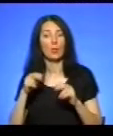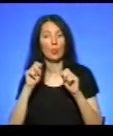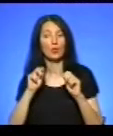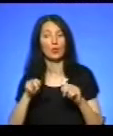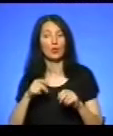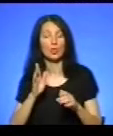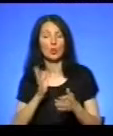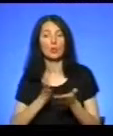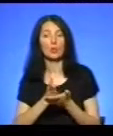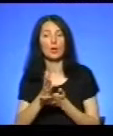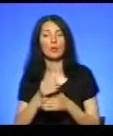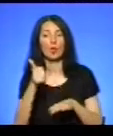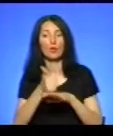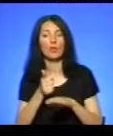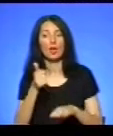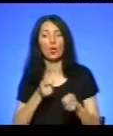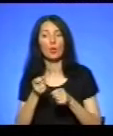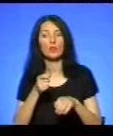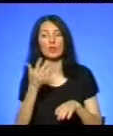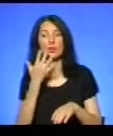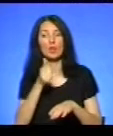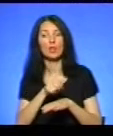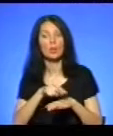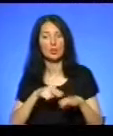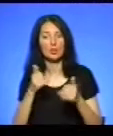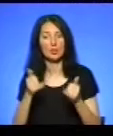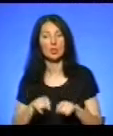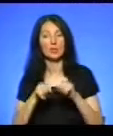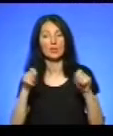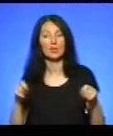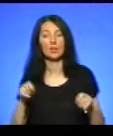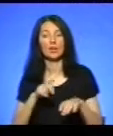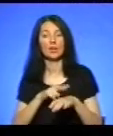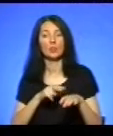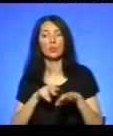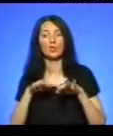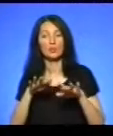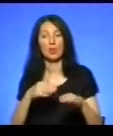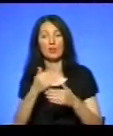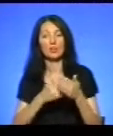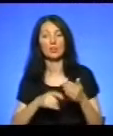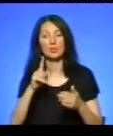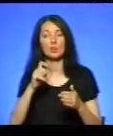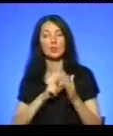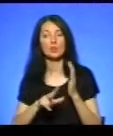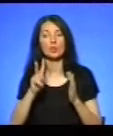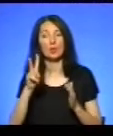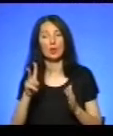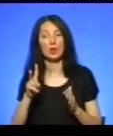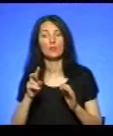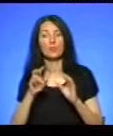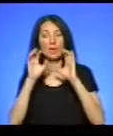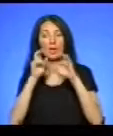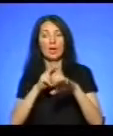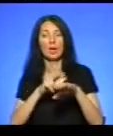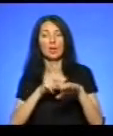управління Національної поліції. На даний час відкрито кримінальне провадження за статтею 172 Кримінального кодексу